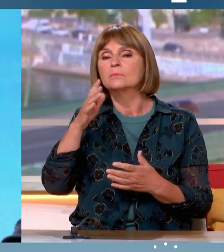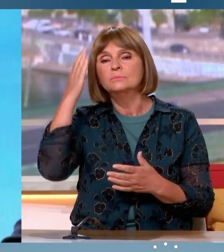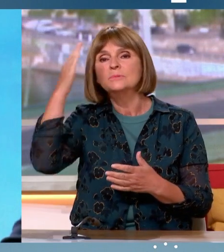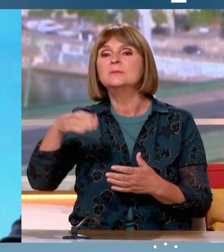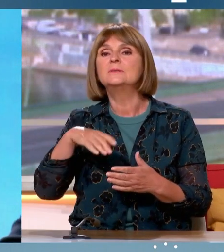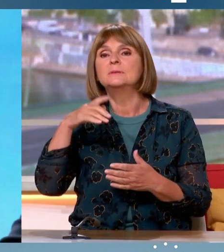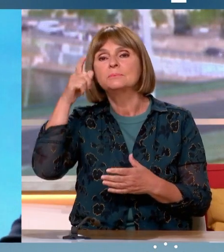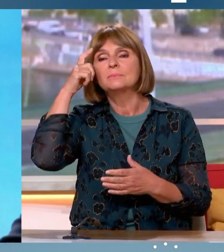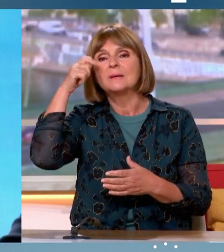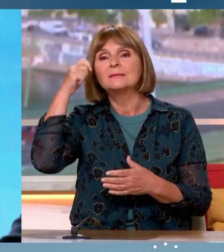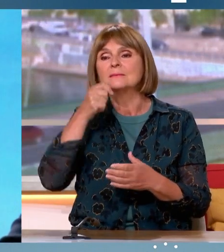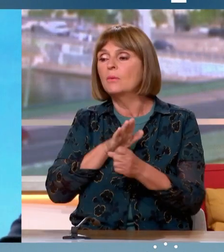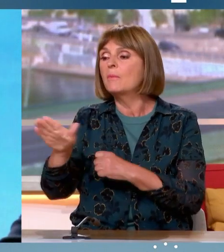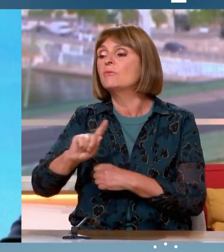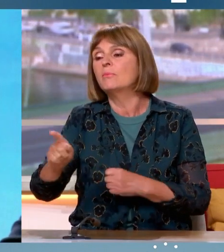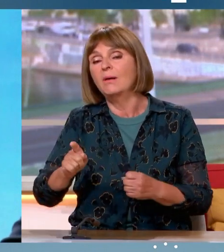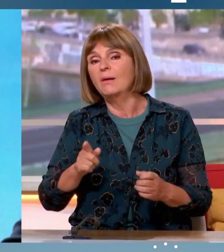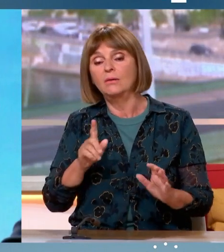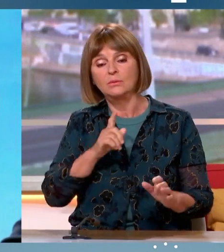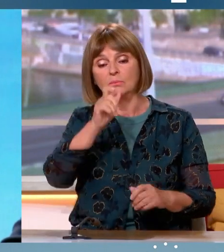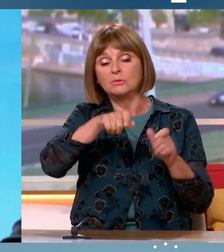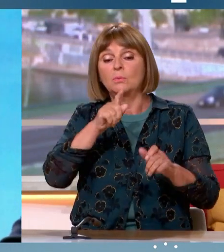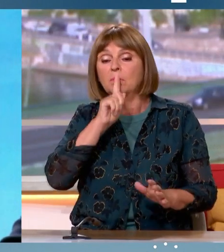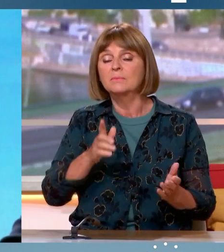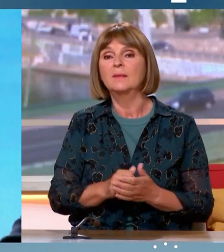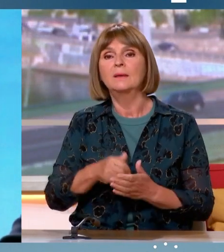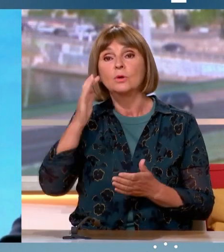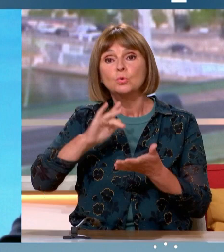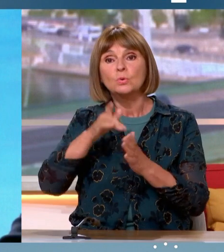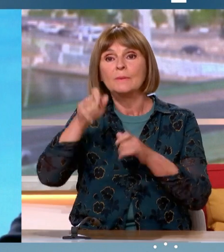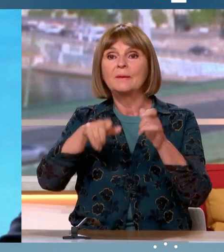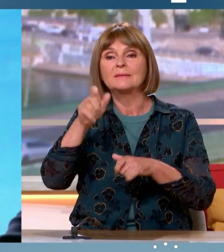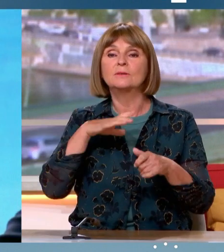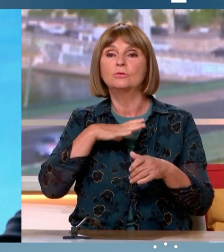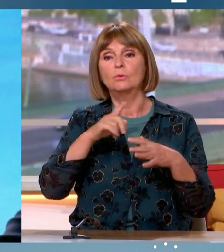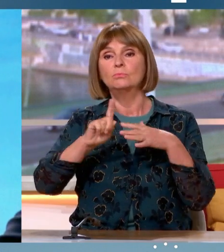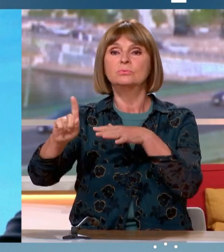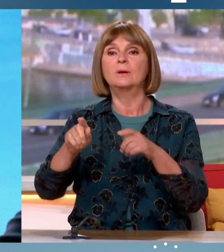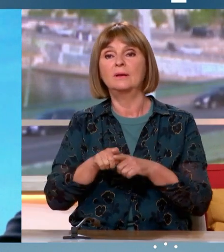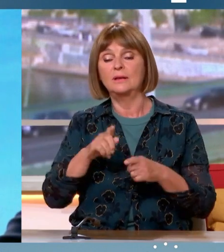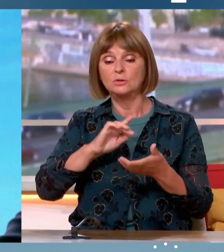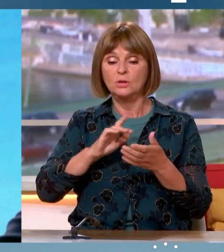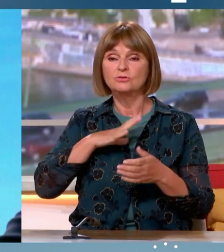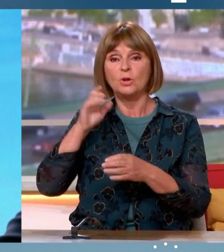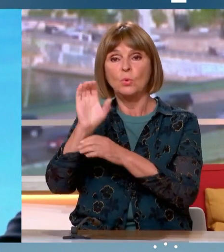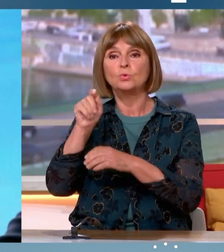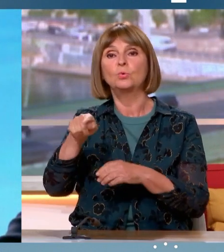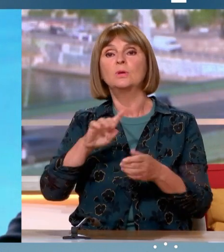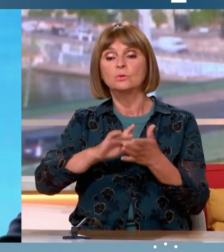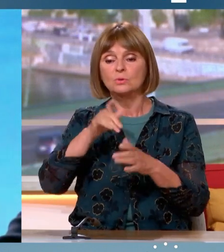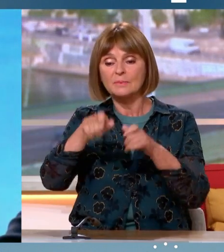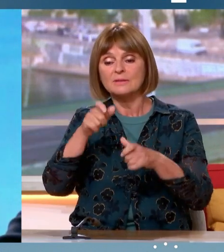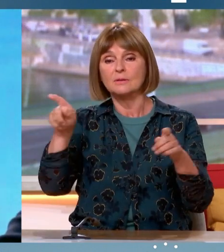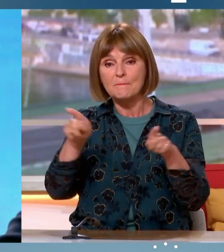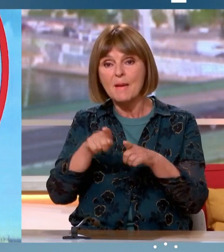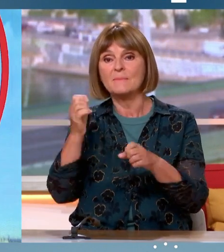ce déplacement. Vous connaissez cette formule ? Tout homme qui dirige, qui fait quelque chose a contre lui ceux qui voudraient faire la même chose, ceux qui font précisément le contraire.